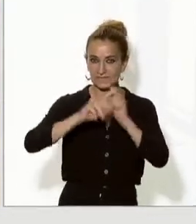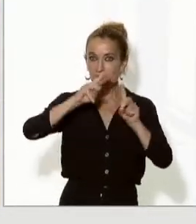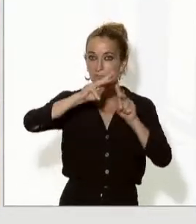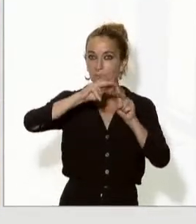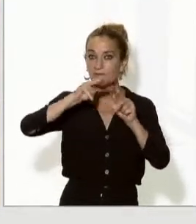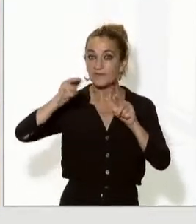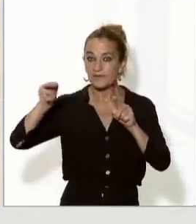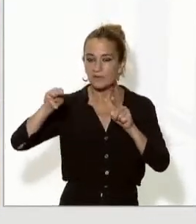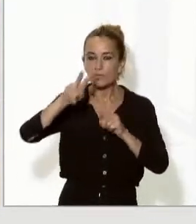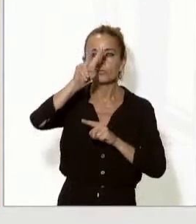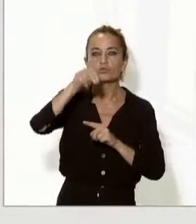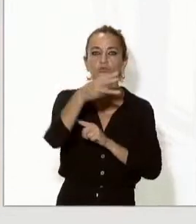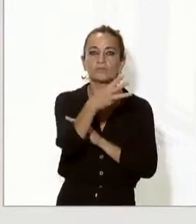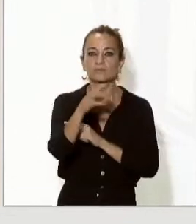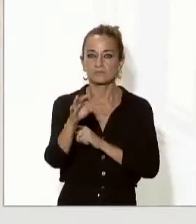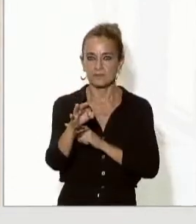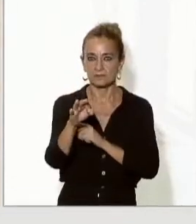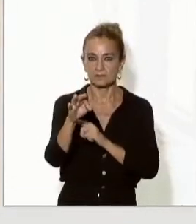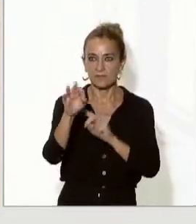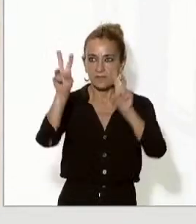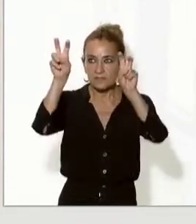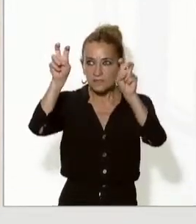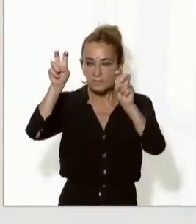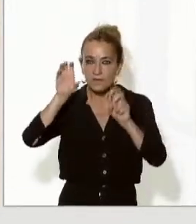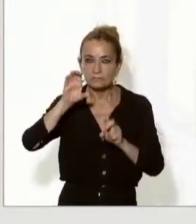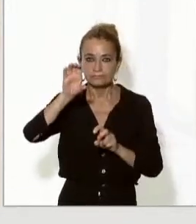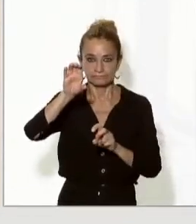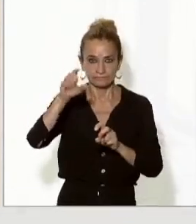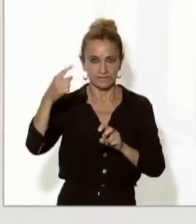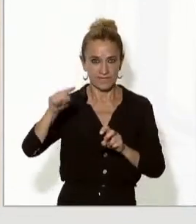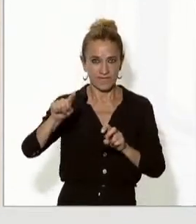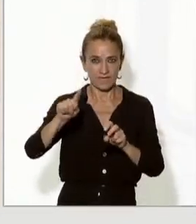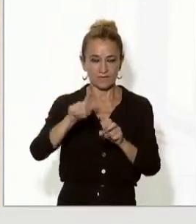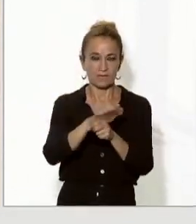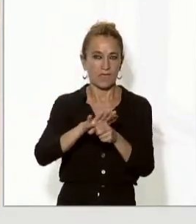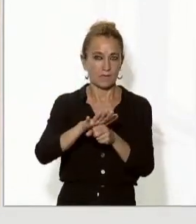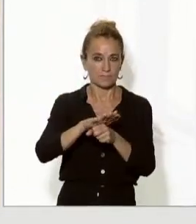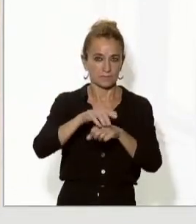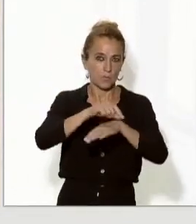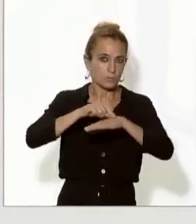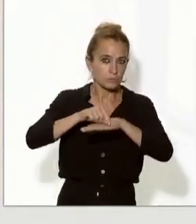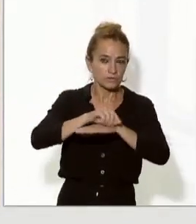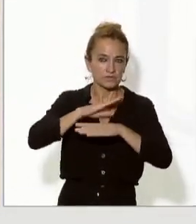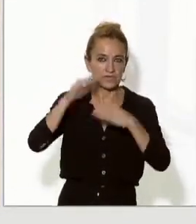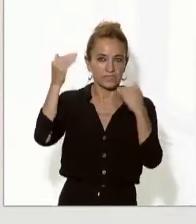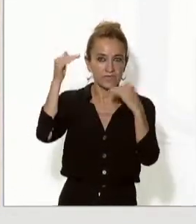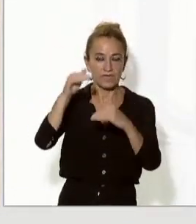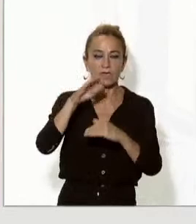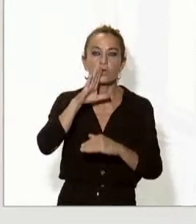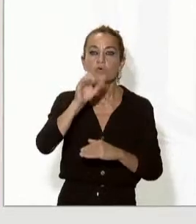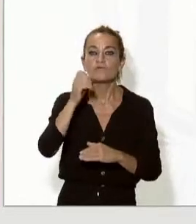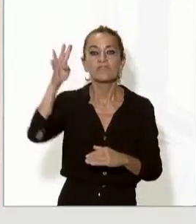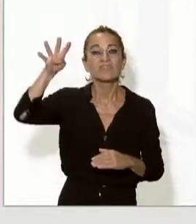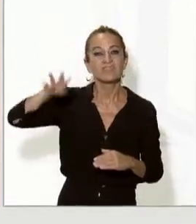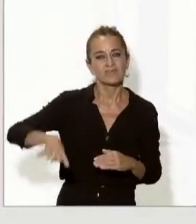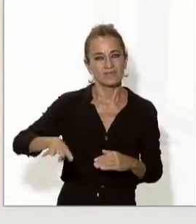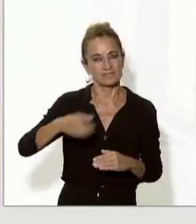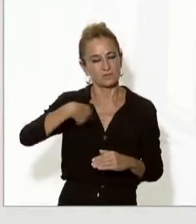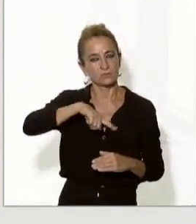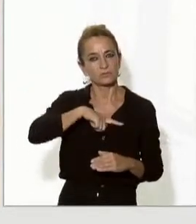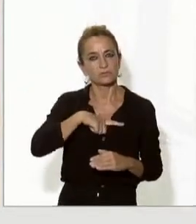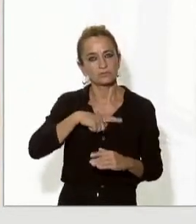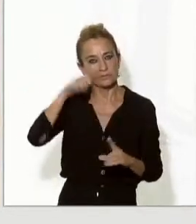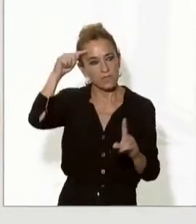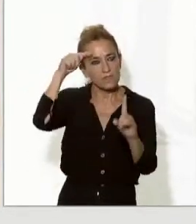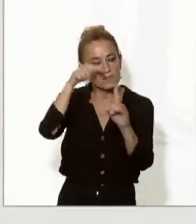incorpora un capítol específic en matèria de polítiques d'habitatge. Quan des del Govern de Catalunya estem definint aquest